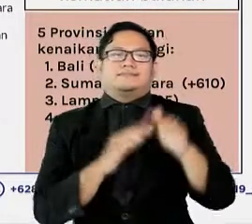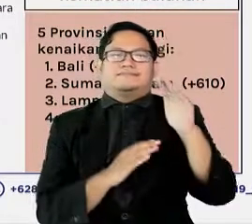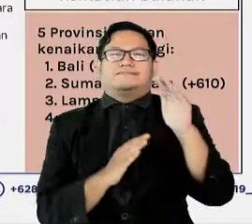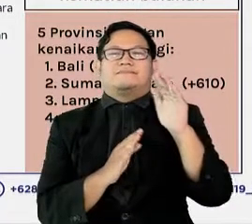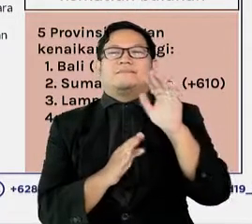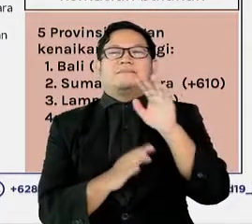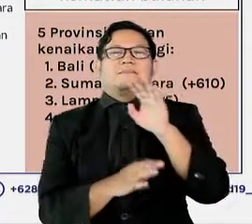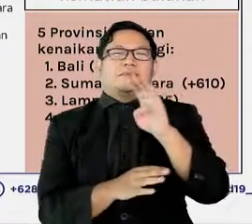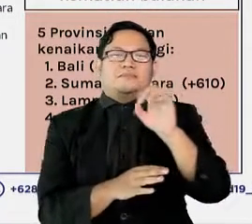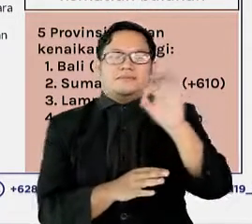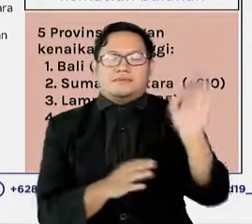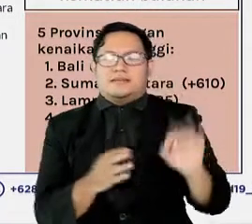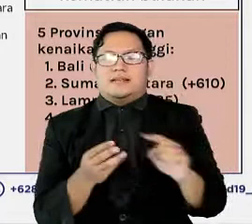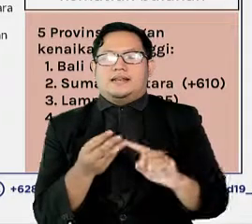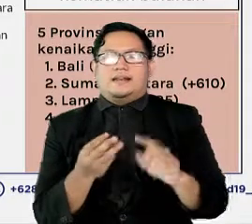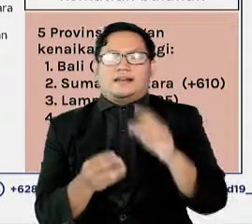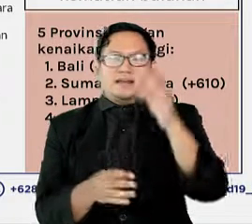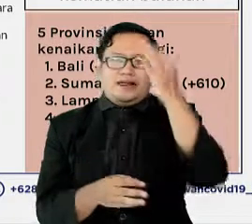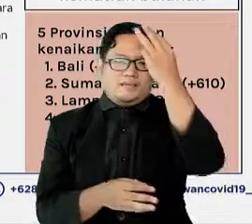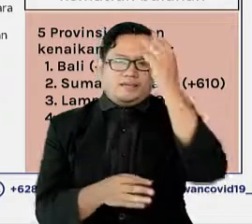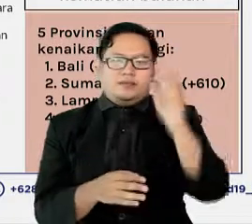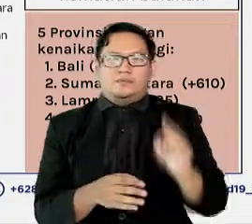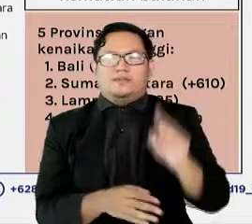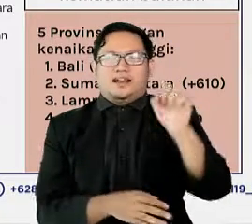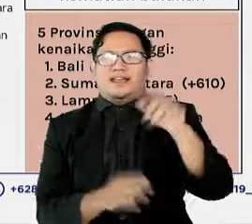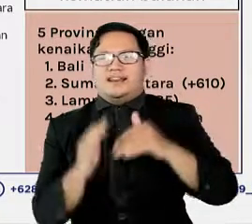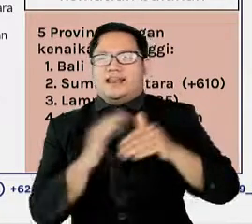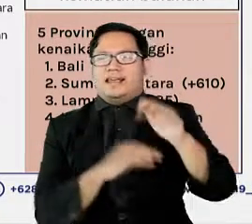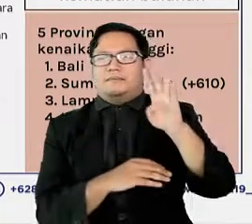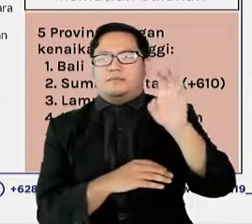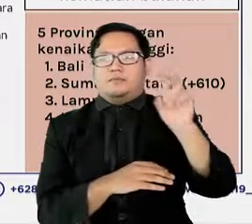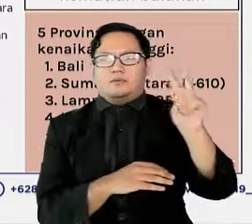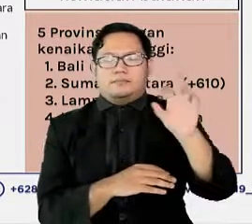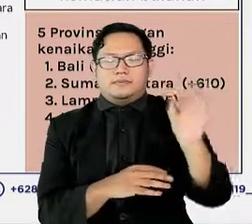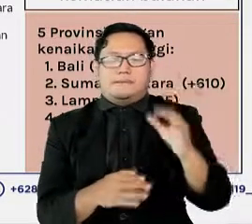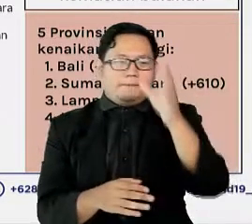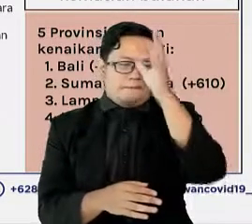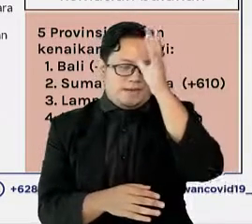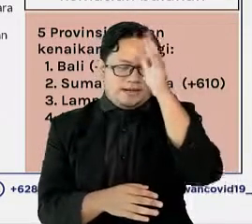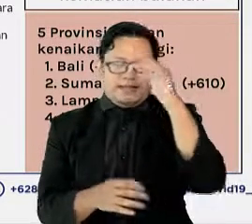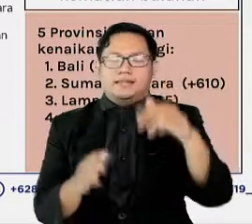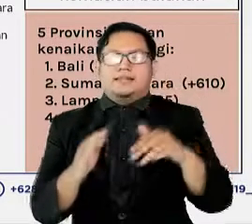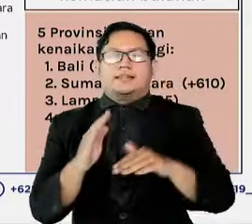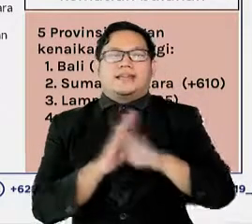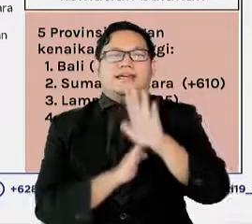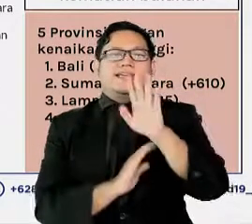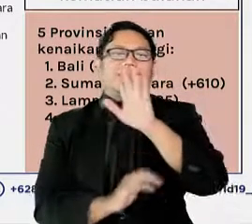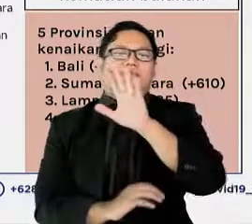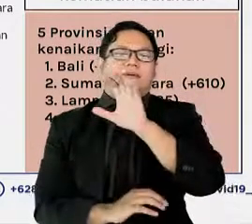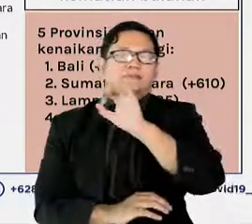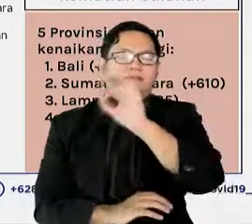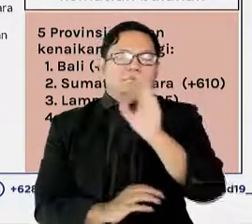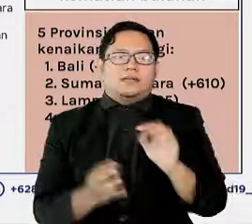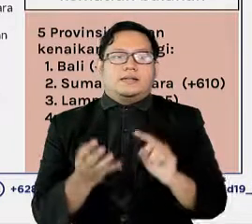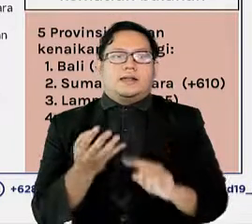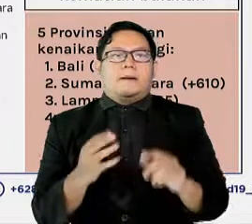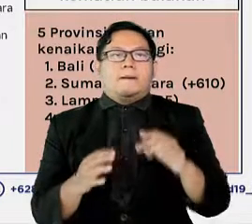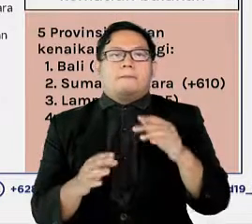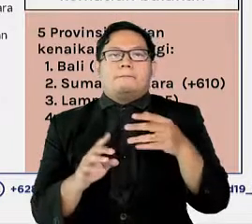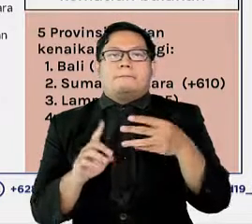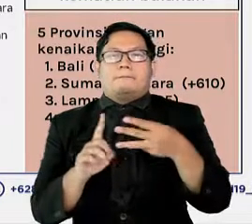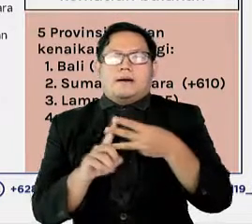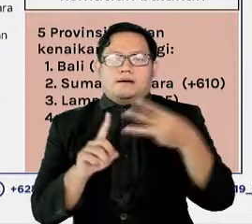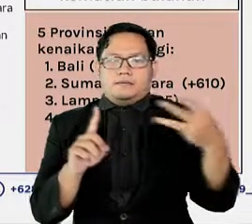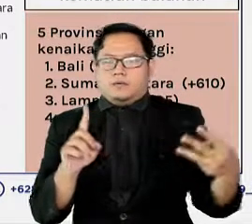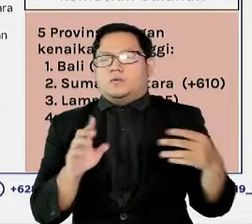naik 24 persen, Bali naik 15 persen, Bangka Belitung naik 10 persen, dan